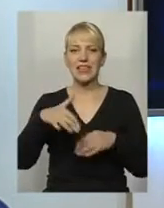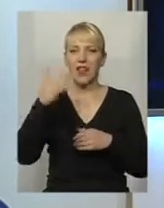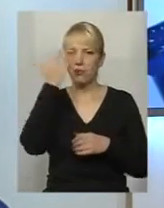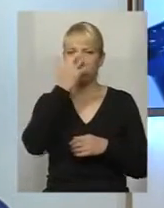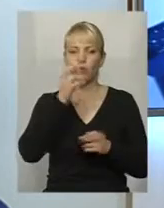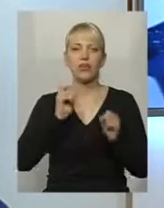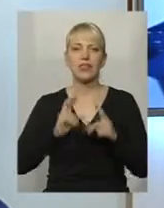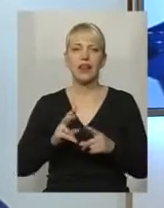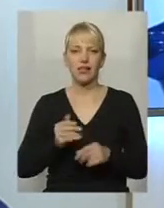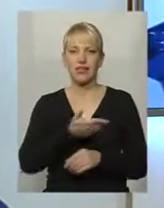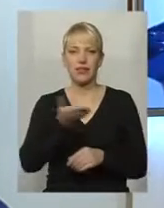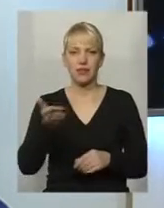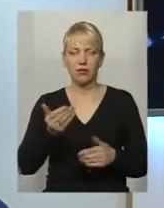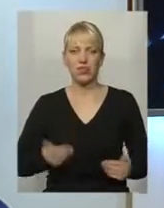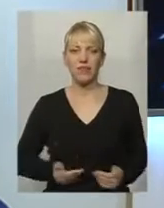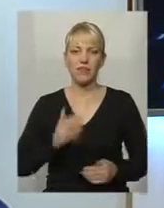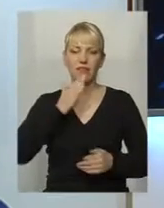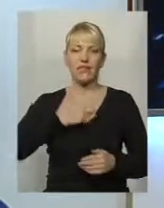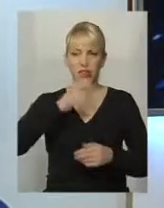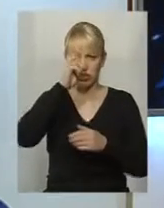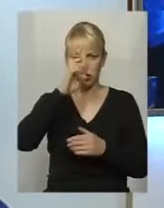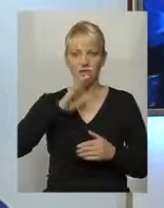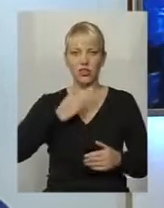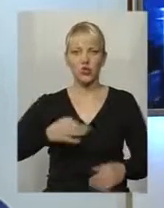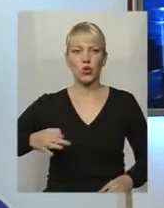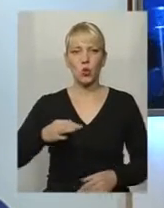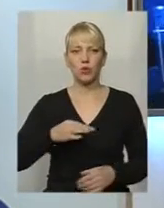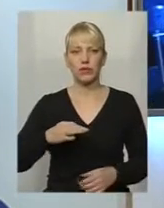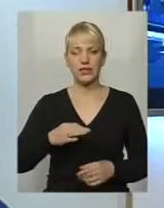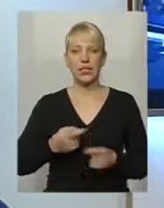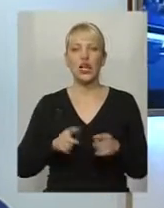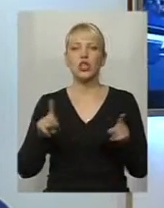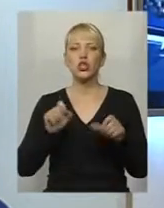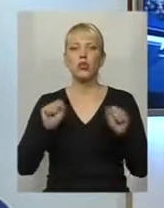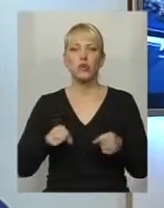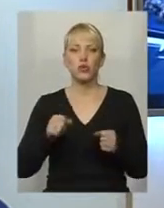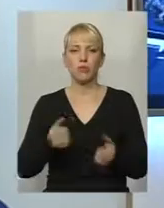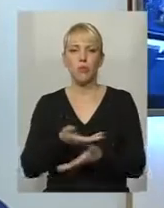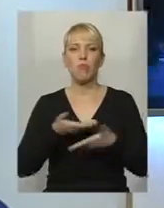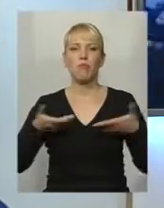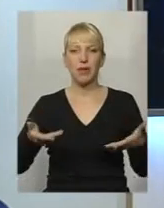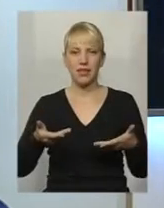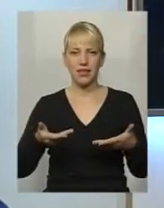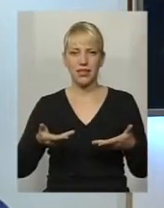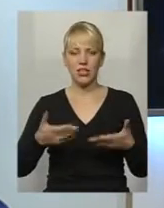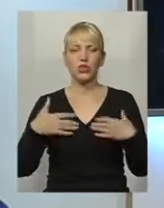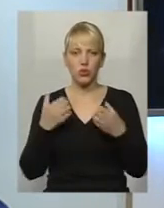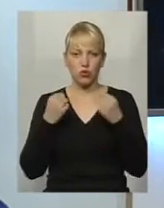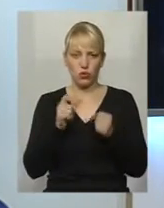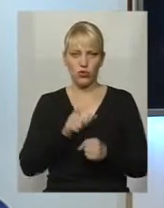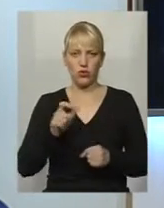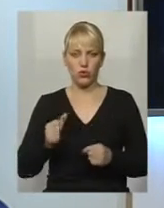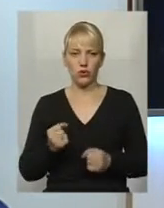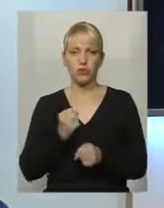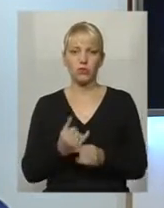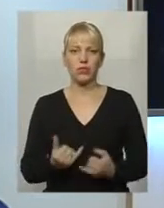їм живеться в нашій державі, в нашій країні, в нашій області? І що можемо ми зрячі і відносно здоров'я зробити